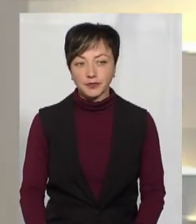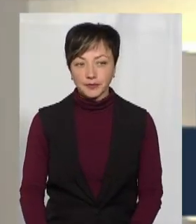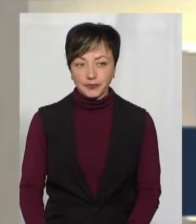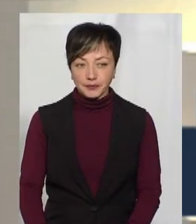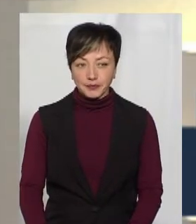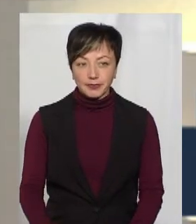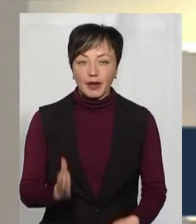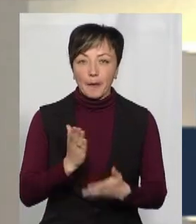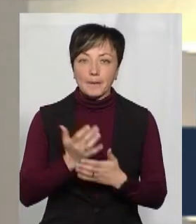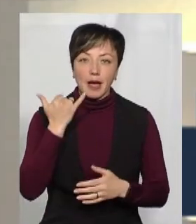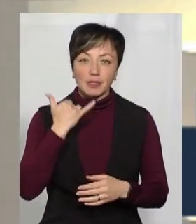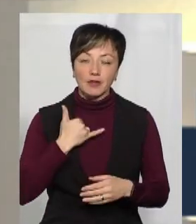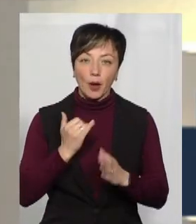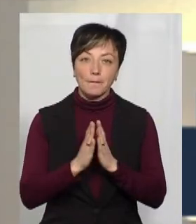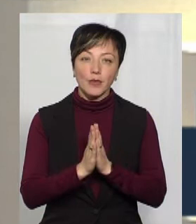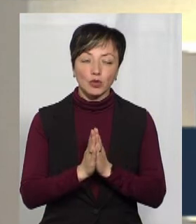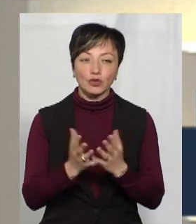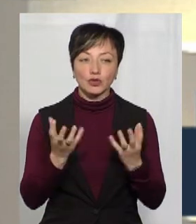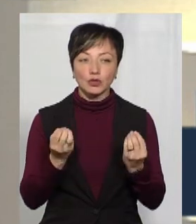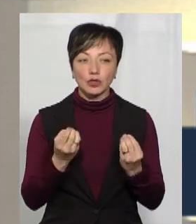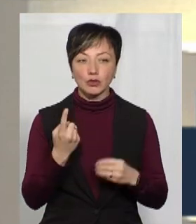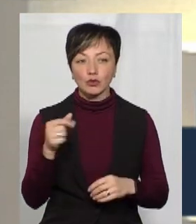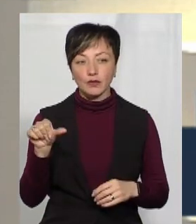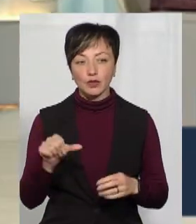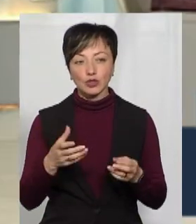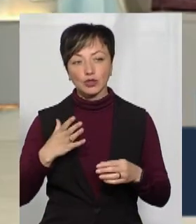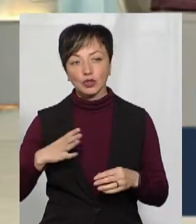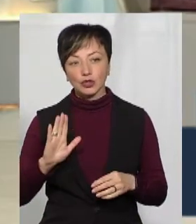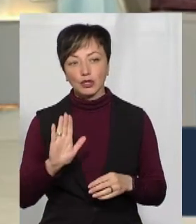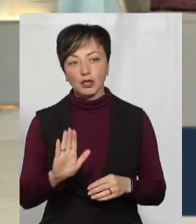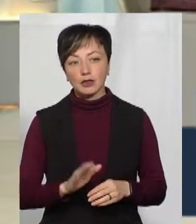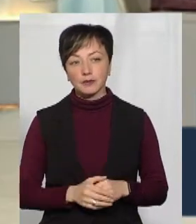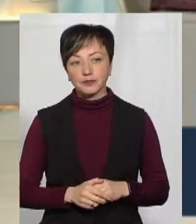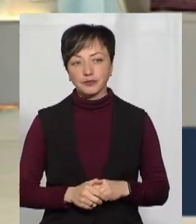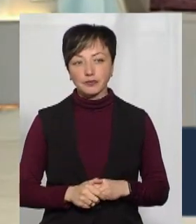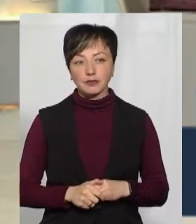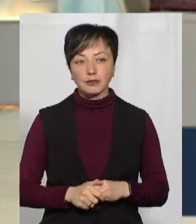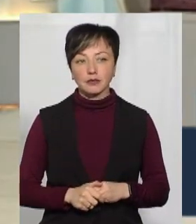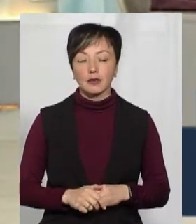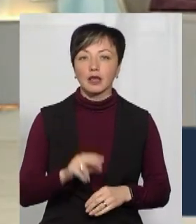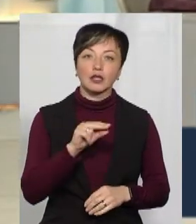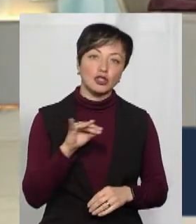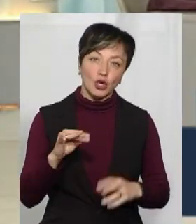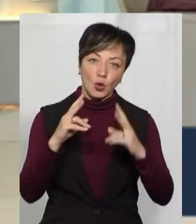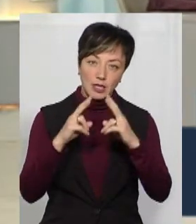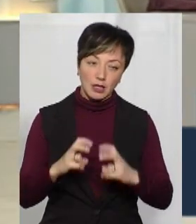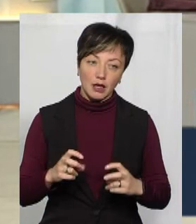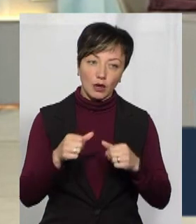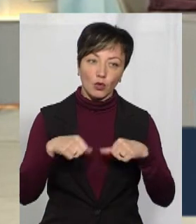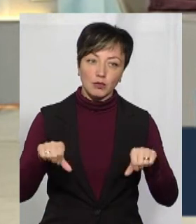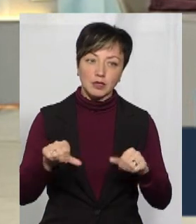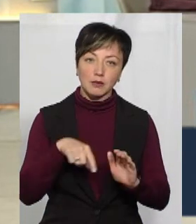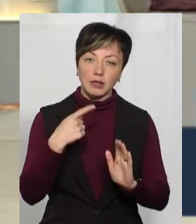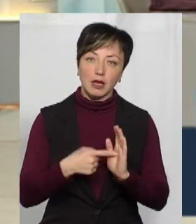Маємо телефонний дзвінок, але прошу ще буквально хвилиночку зачекати. Пане Романе, стосовно щойно почутого, чи розглядала комісія вже питання